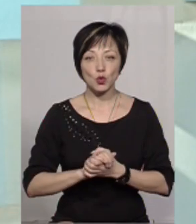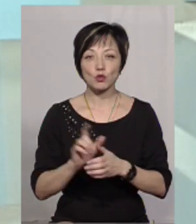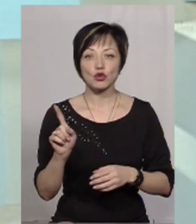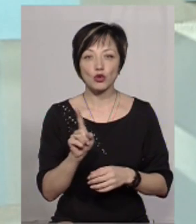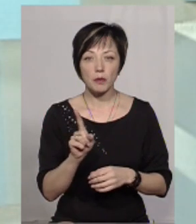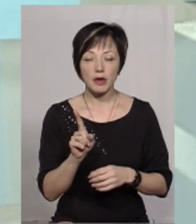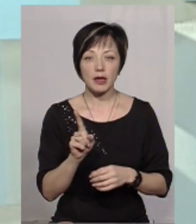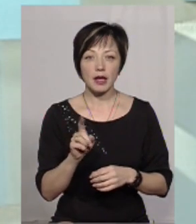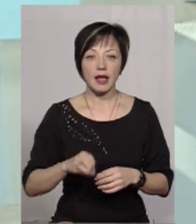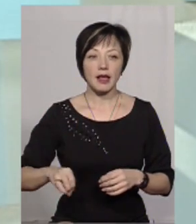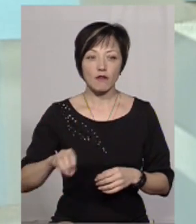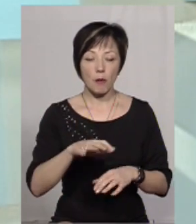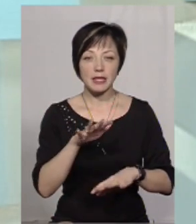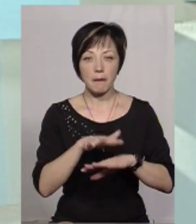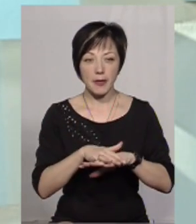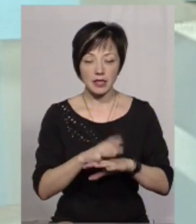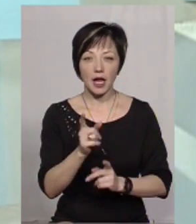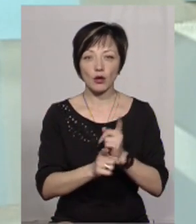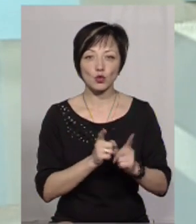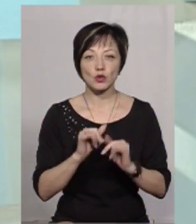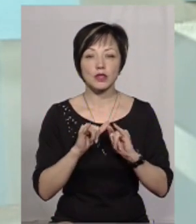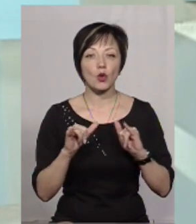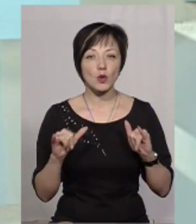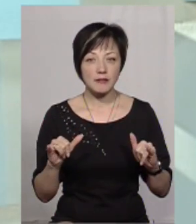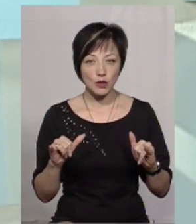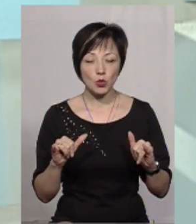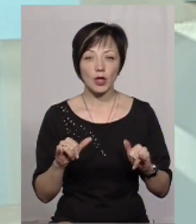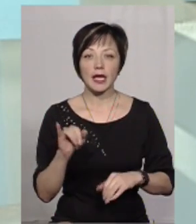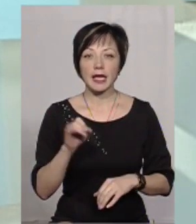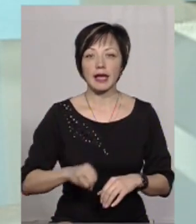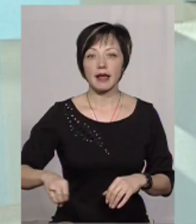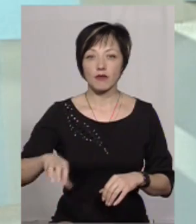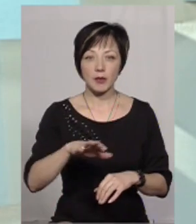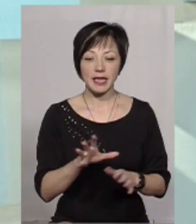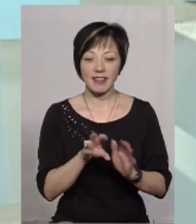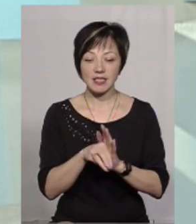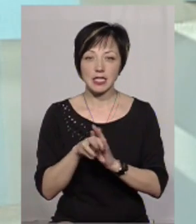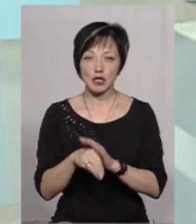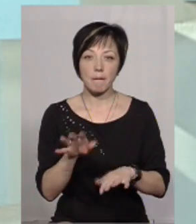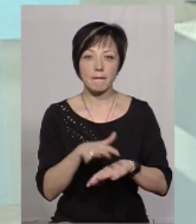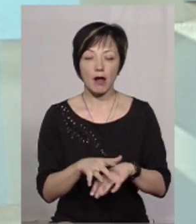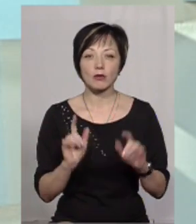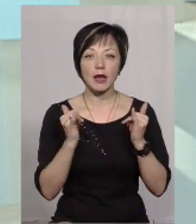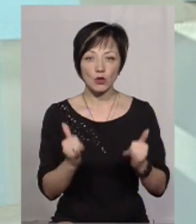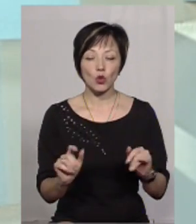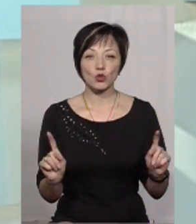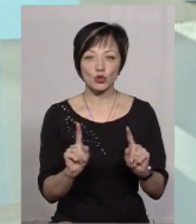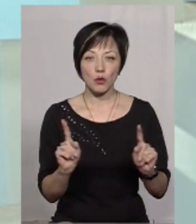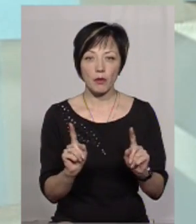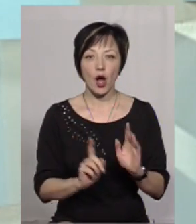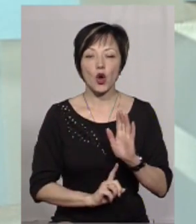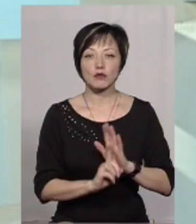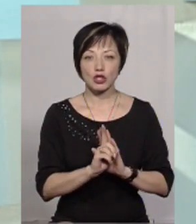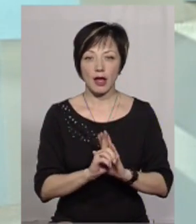для того, щоби з Європейським банком реконструкції та розвитку і Європейським інвестиційним банком, для того, щоби